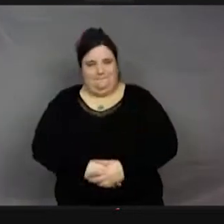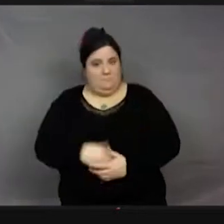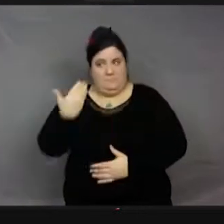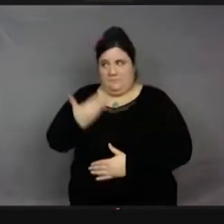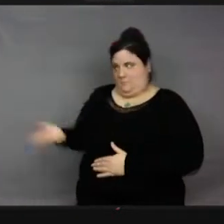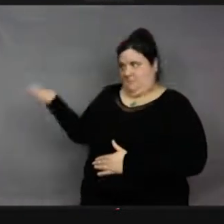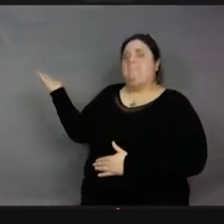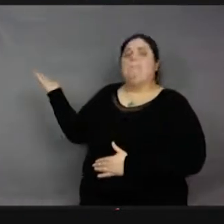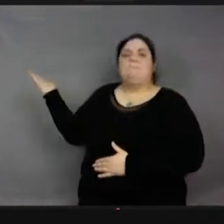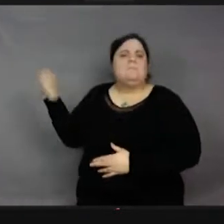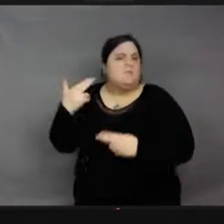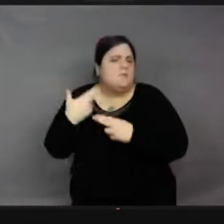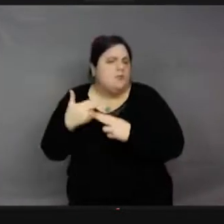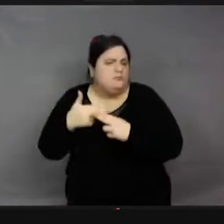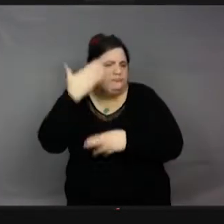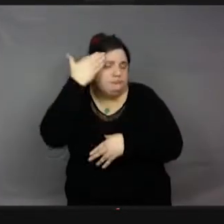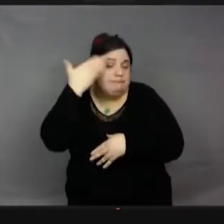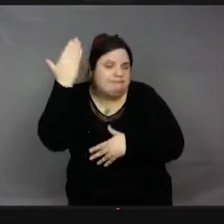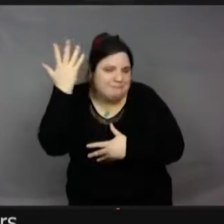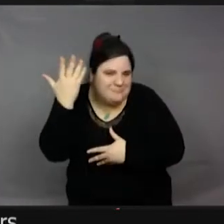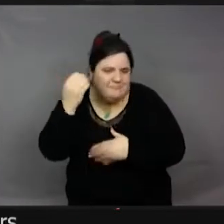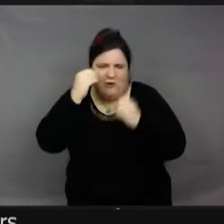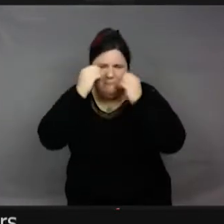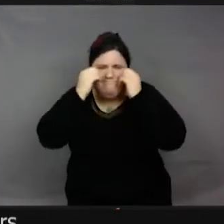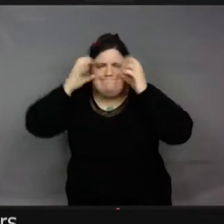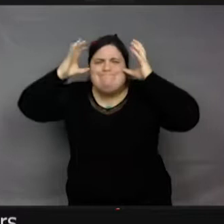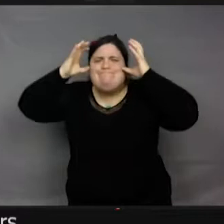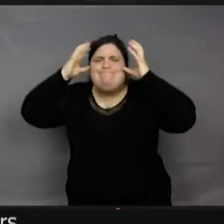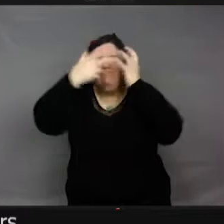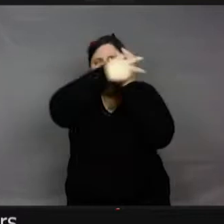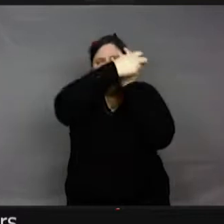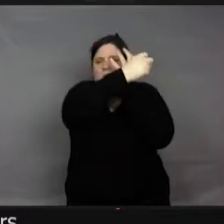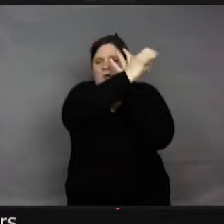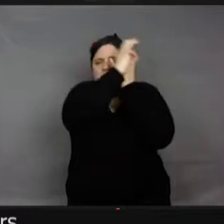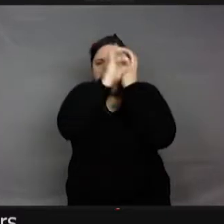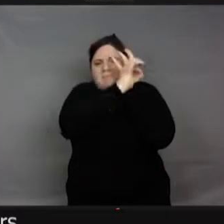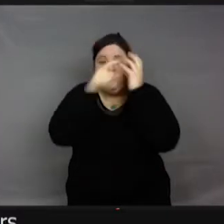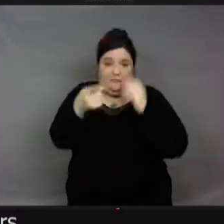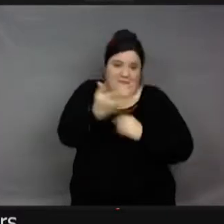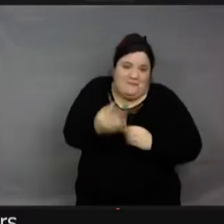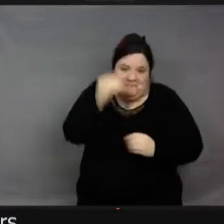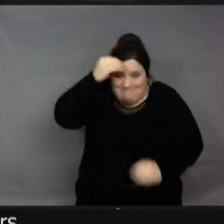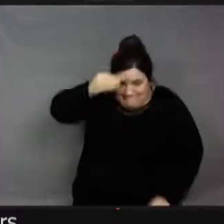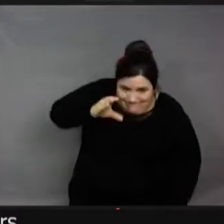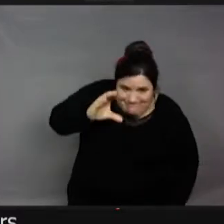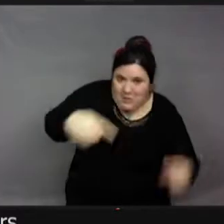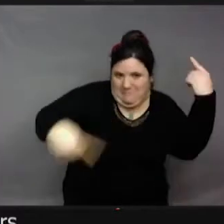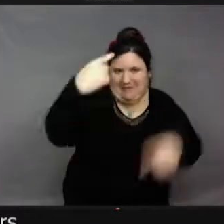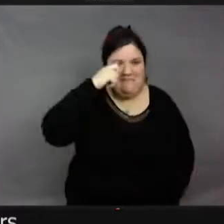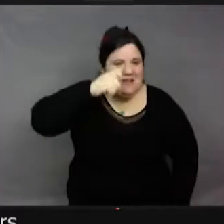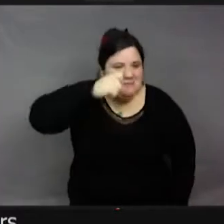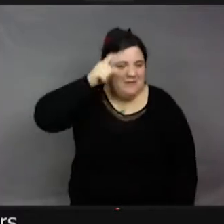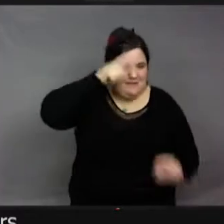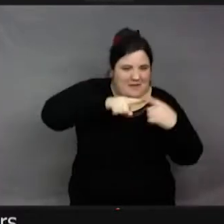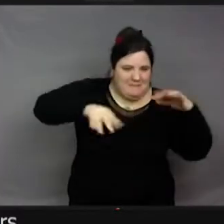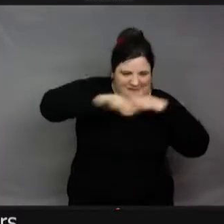bien connue. Et vous voyez qu'elle a vraiment ses gros yeux de mouche. Maintenant, vous êtes devenus un peu entomologistes. Et alors, celle-là,